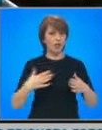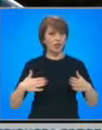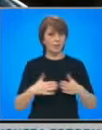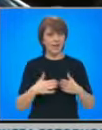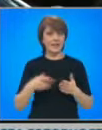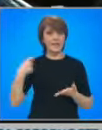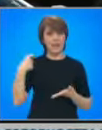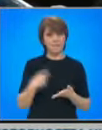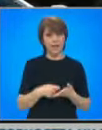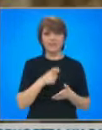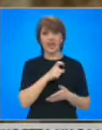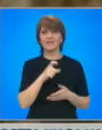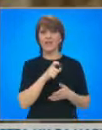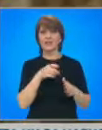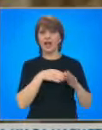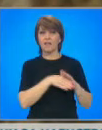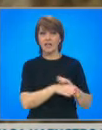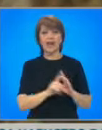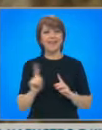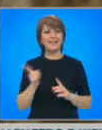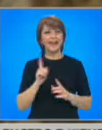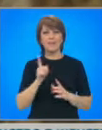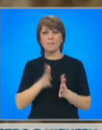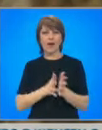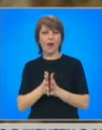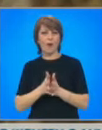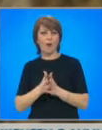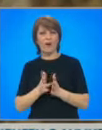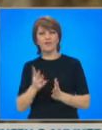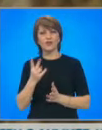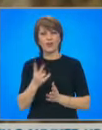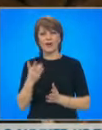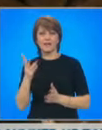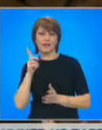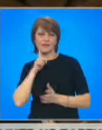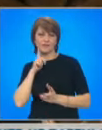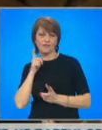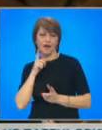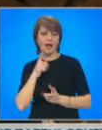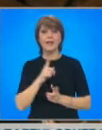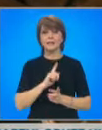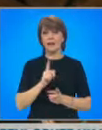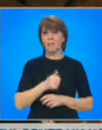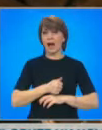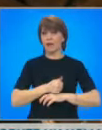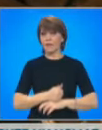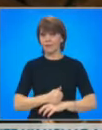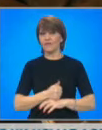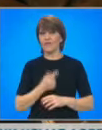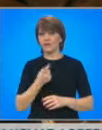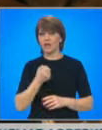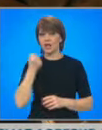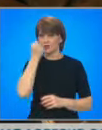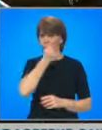плаща на склада да се избегнат посредници. Имали сме немалко сигнали, че кметови злоупотребяват, повишават цената